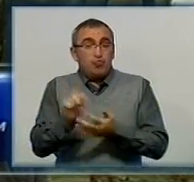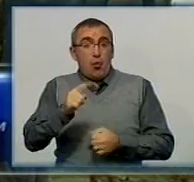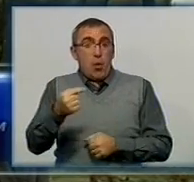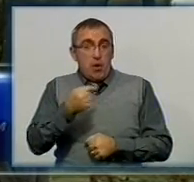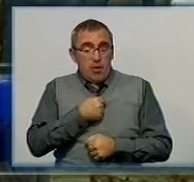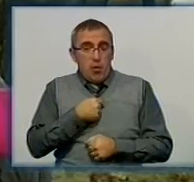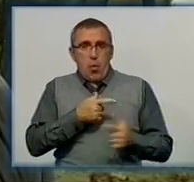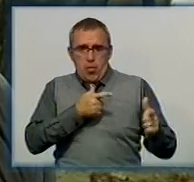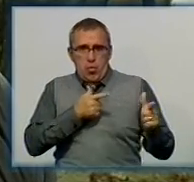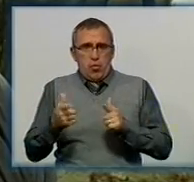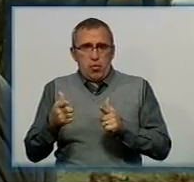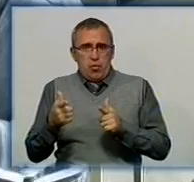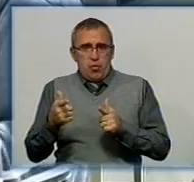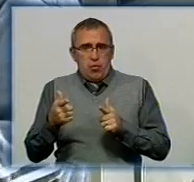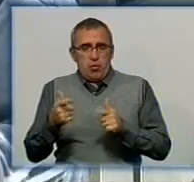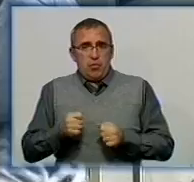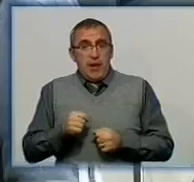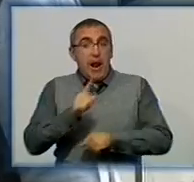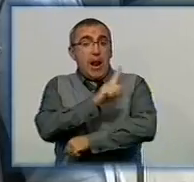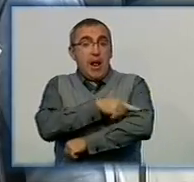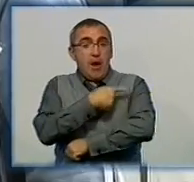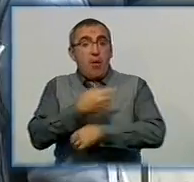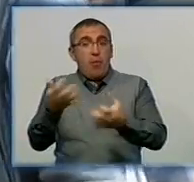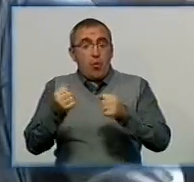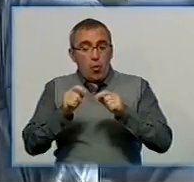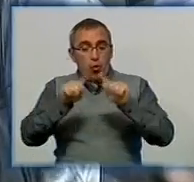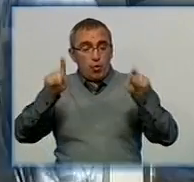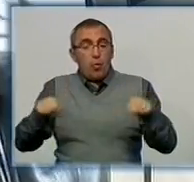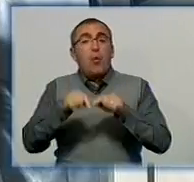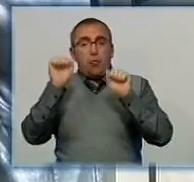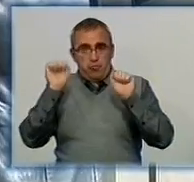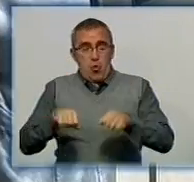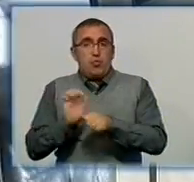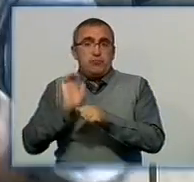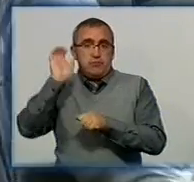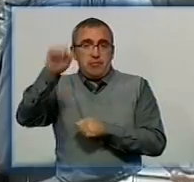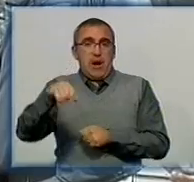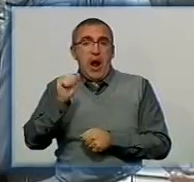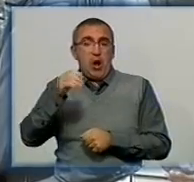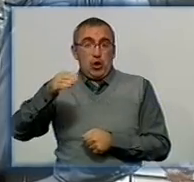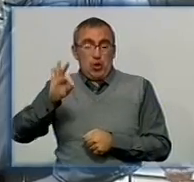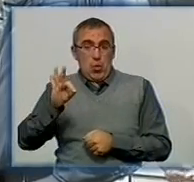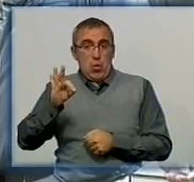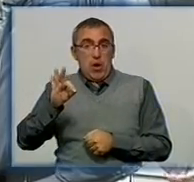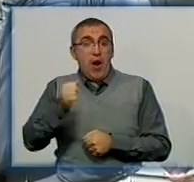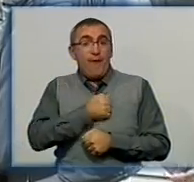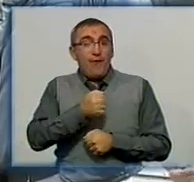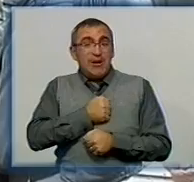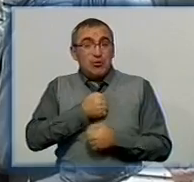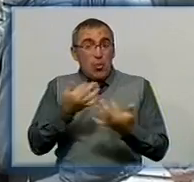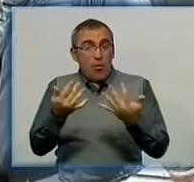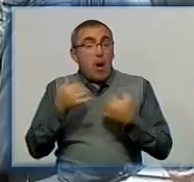готовий, що я здоровий. У лікарні він отримав довідку, що може відправитись у зону АТО. У військоматі сказали, що